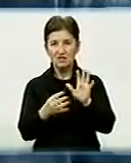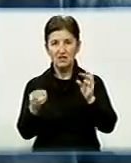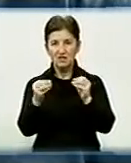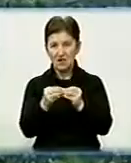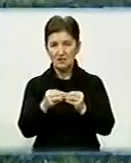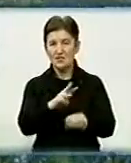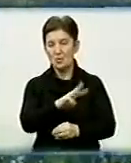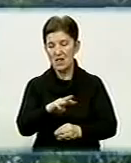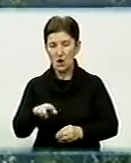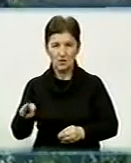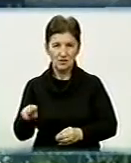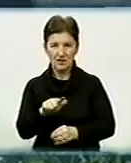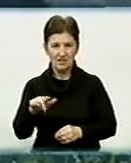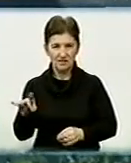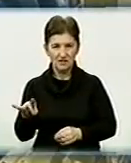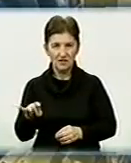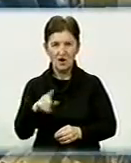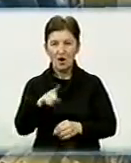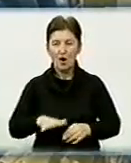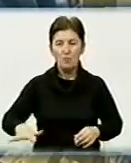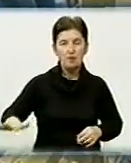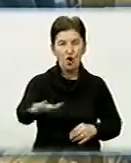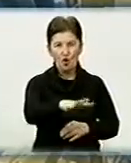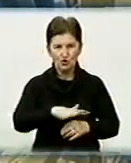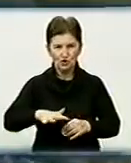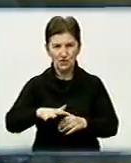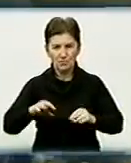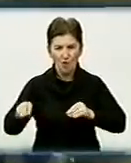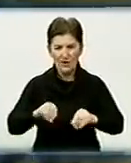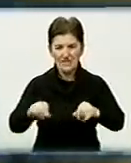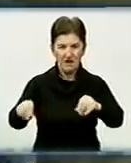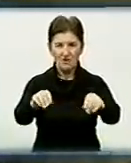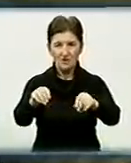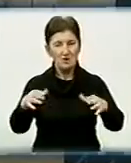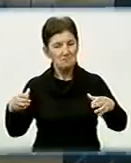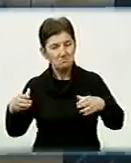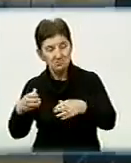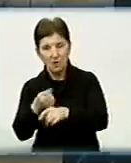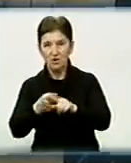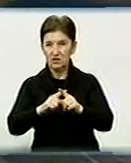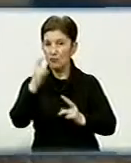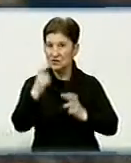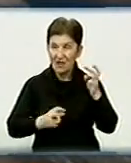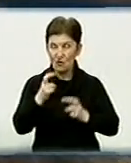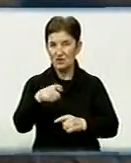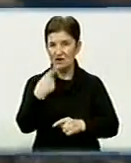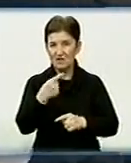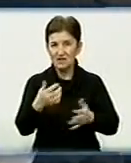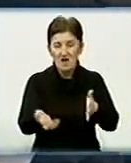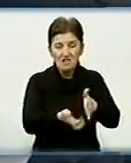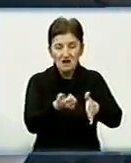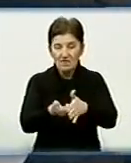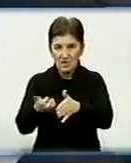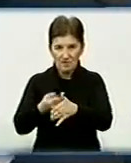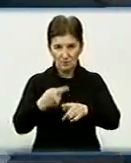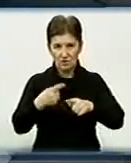гривень. Площі цукрових боряків на Кировоградщині останні роки скорочуються. У результаті заводи скаржаться на брак сировини для переробки. Немає